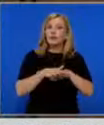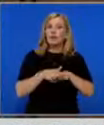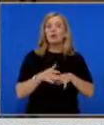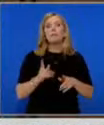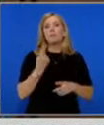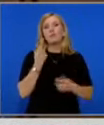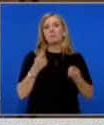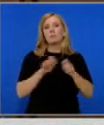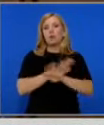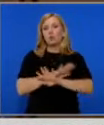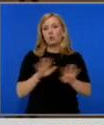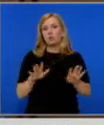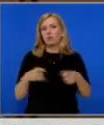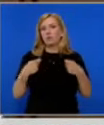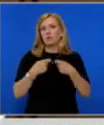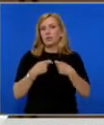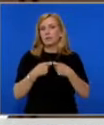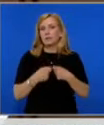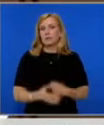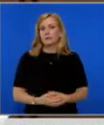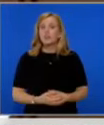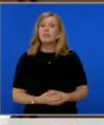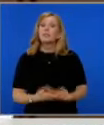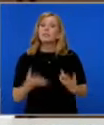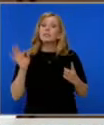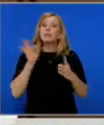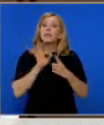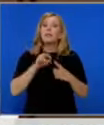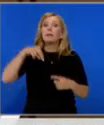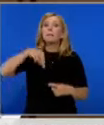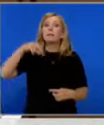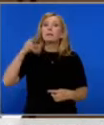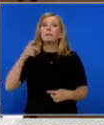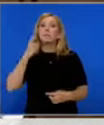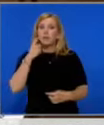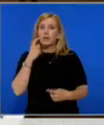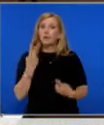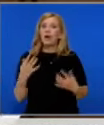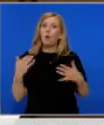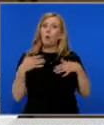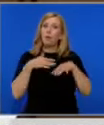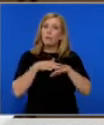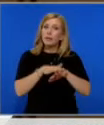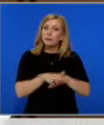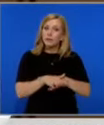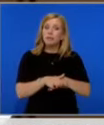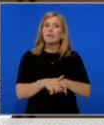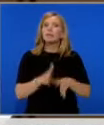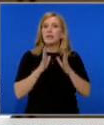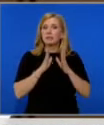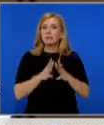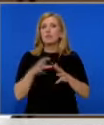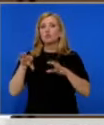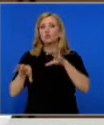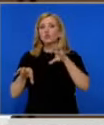войната приключи. По отушение на службите, целта на ППДБ е да объединят, образно казано, да разбият по този начин